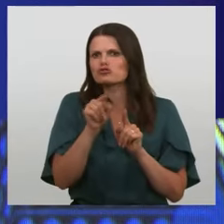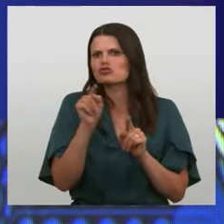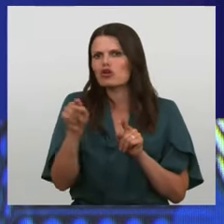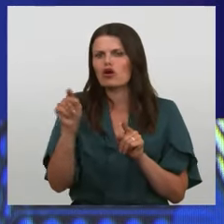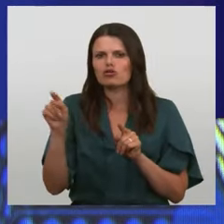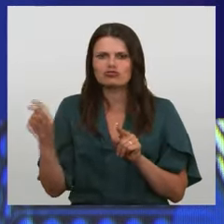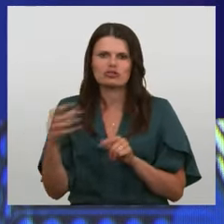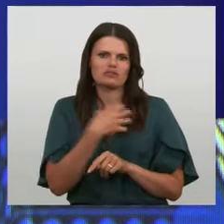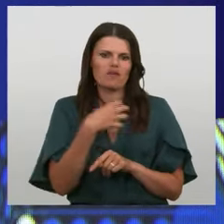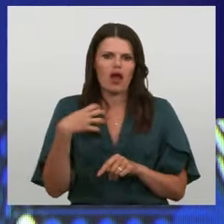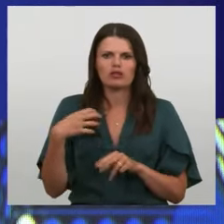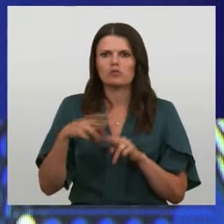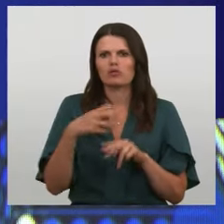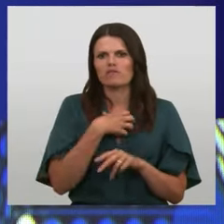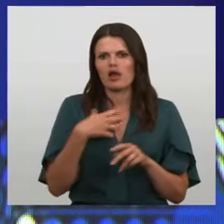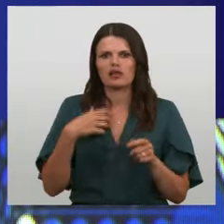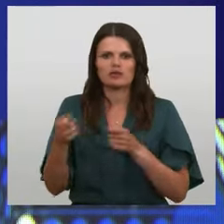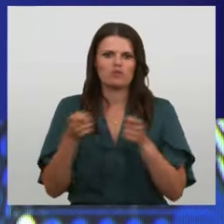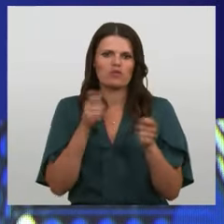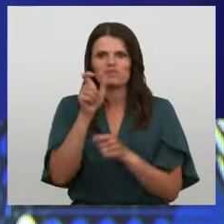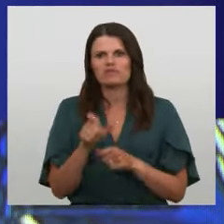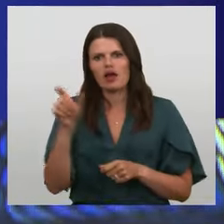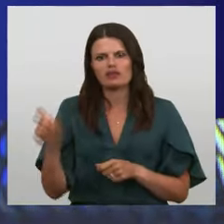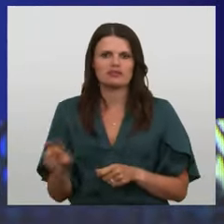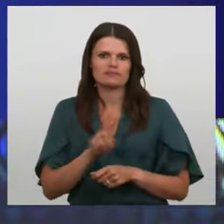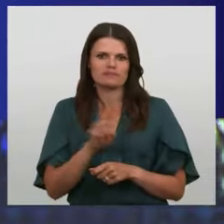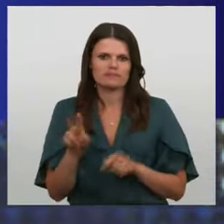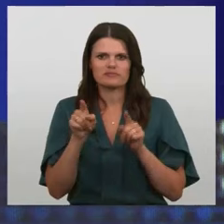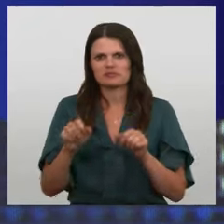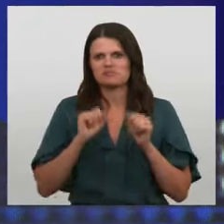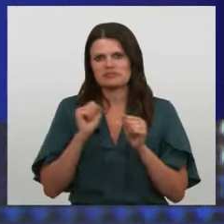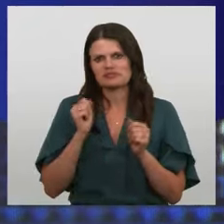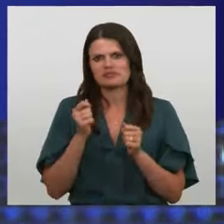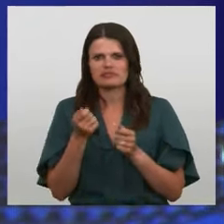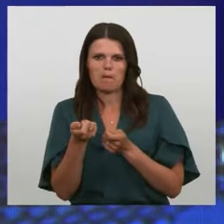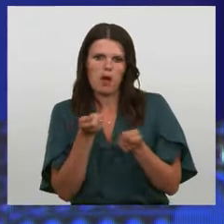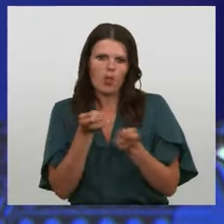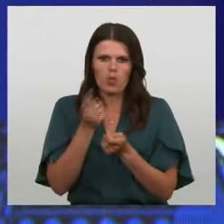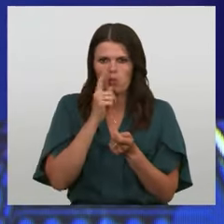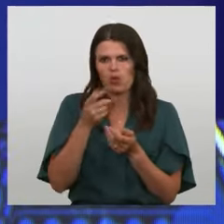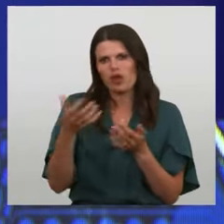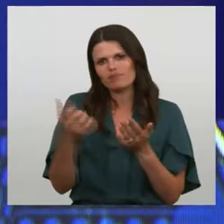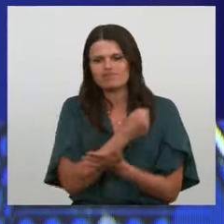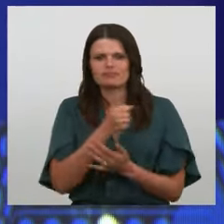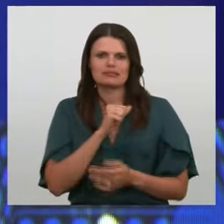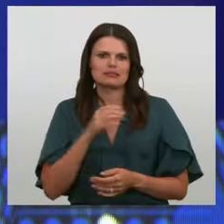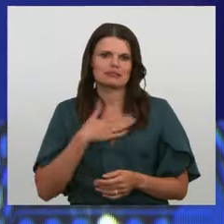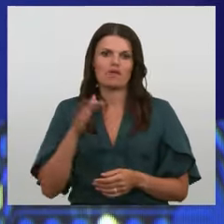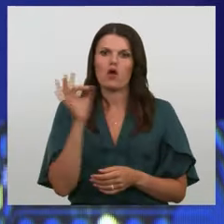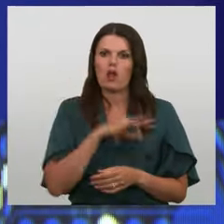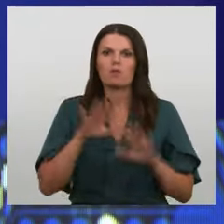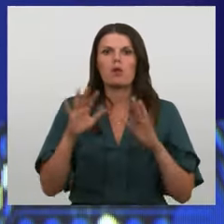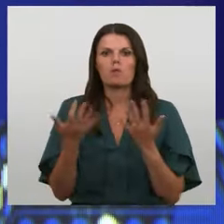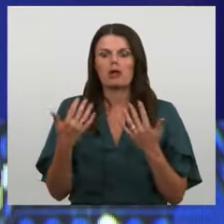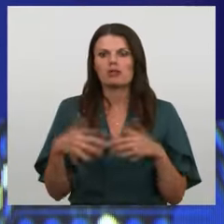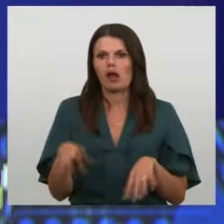valdības un valdība vadītāji, kas uz to mēģina spekulēt un izsist savu labumu, bet, kā mēs